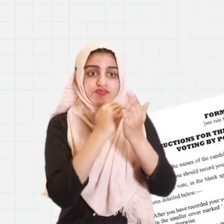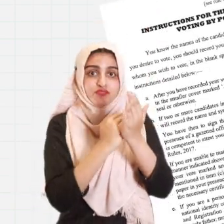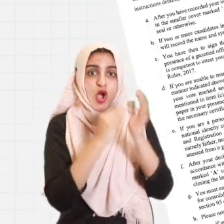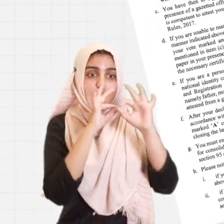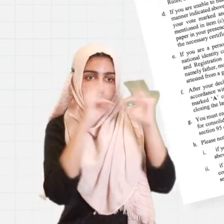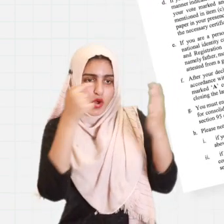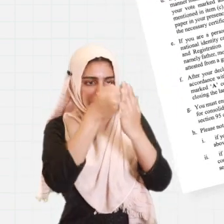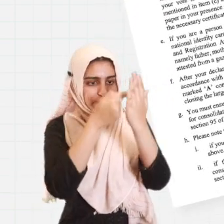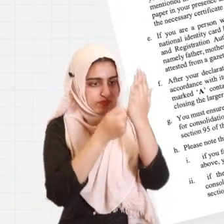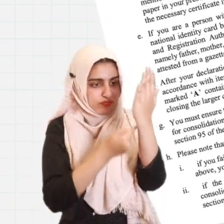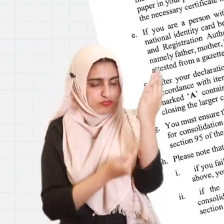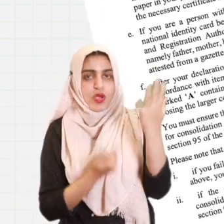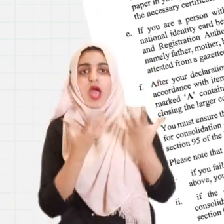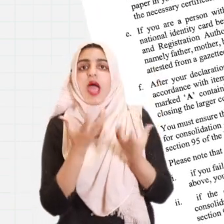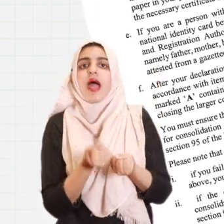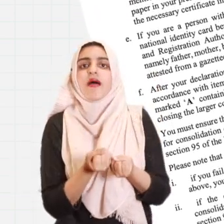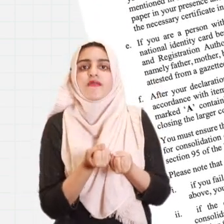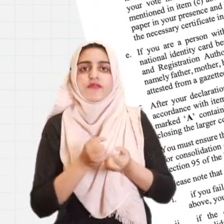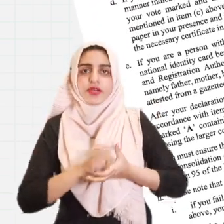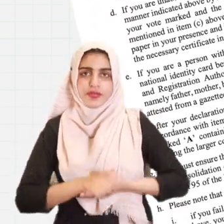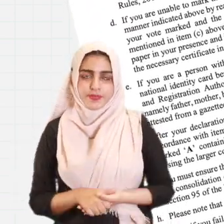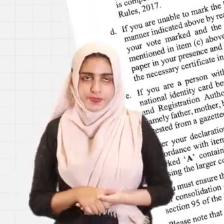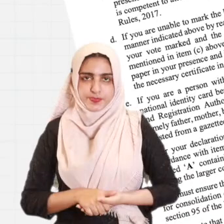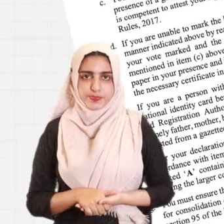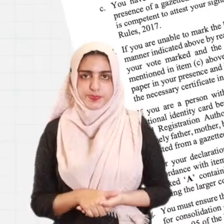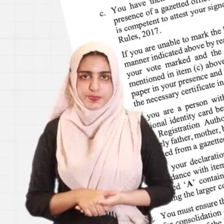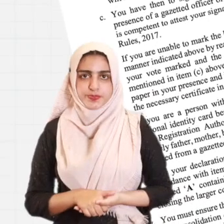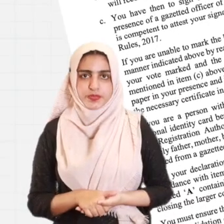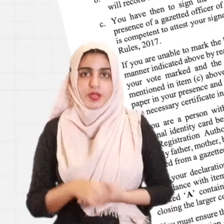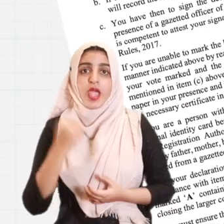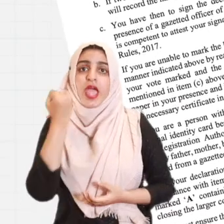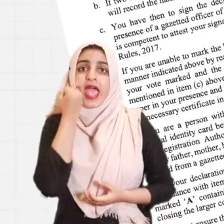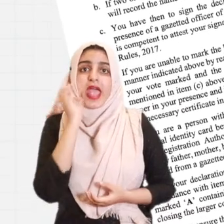فارم نمبر اکتالیس ہدایات برائے ووٹر